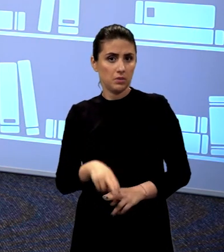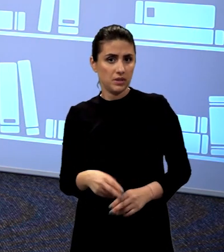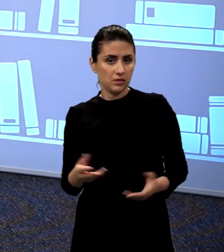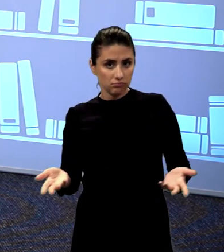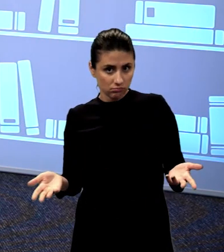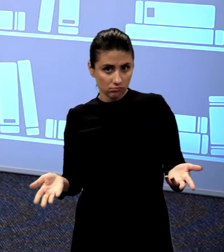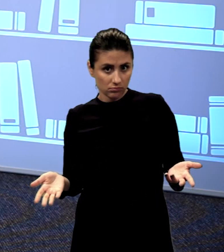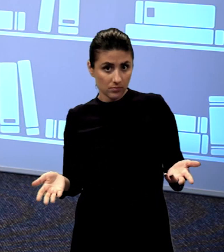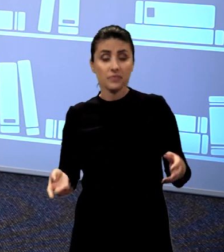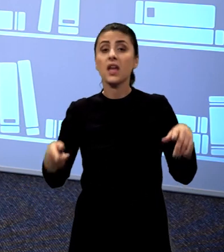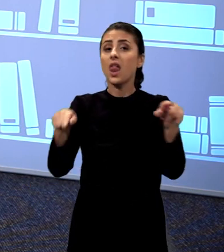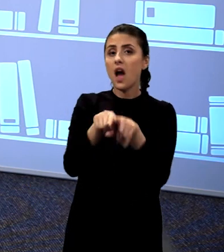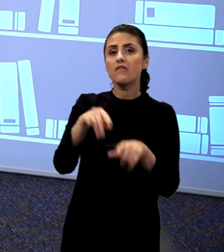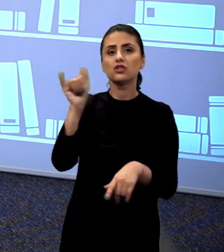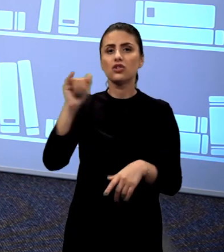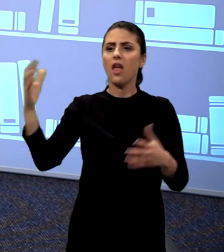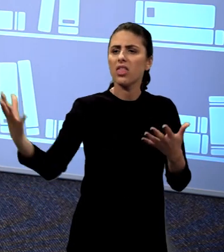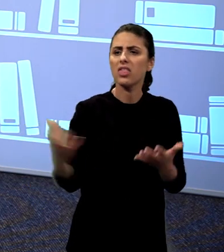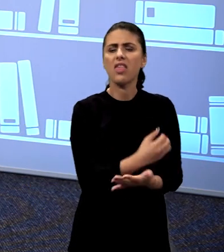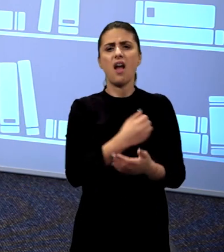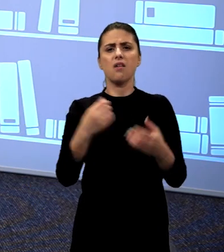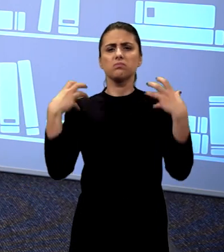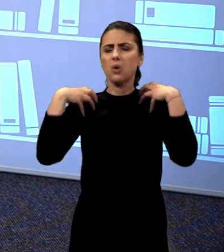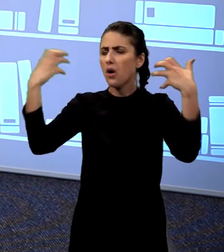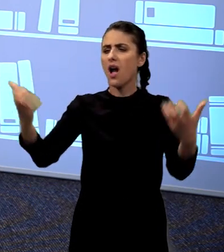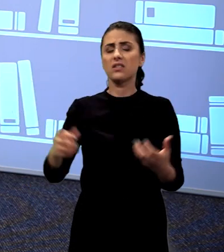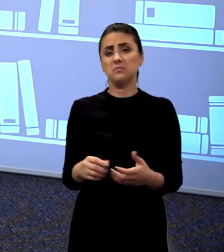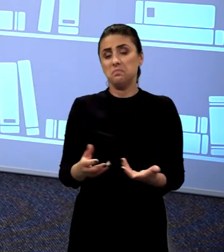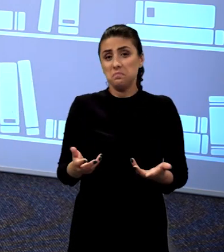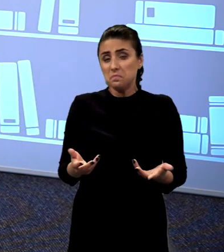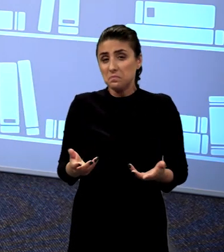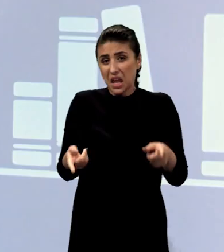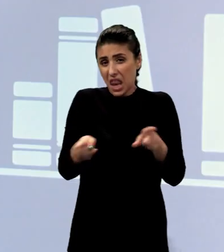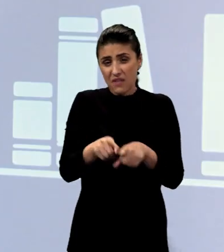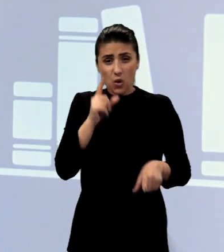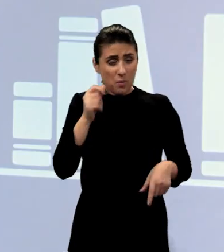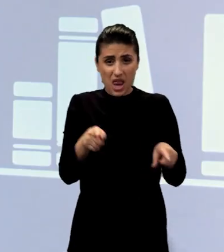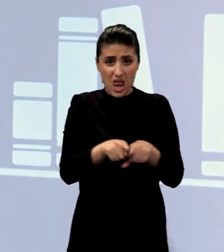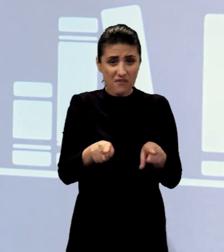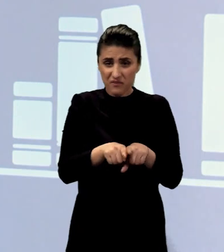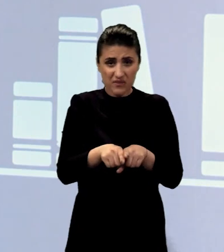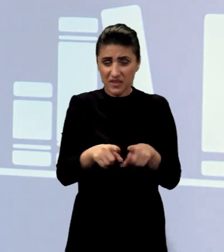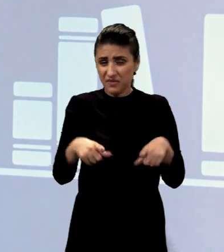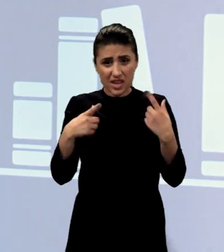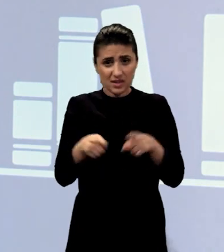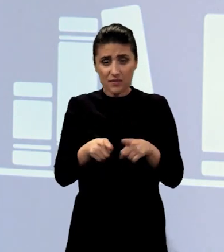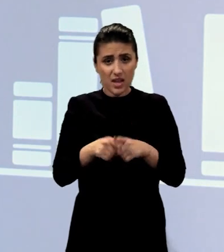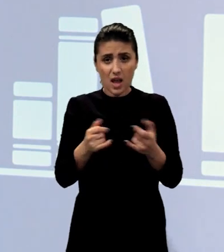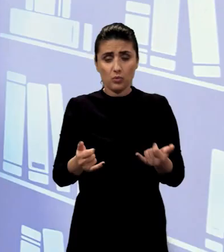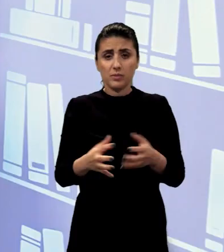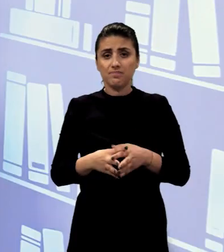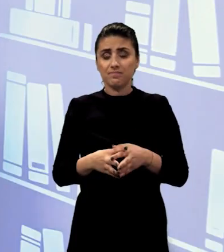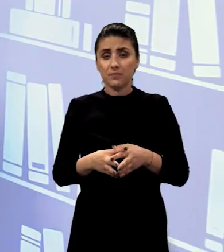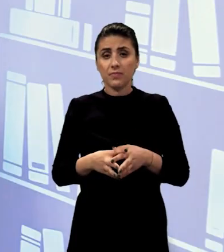La fel este și cel care adună comori pentru sine și nu se îmbogățește față de Dumnezeu. Am citat din Luca 12, 20 și